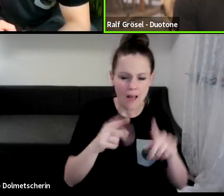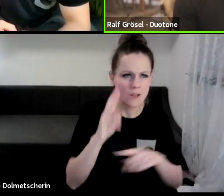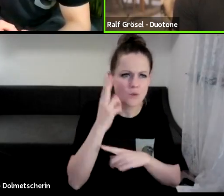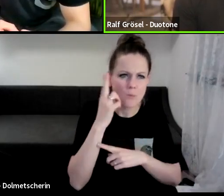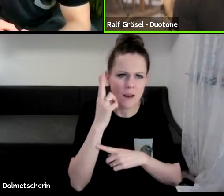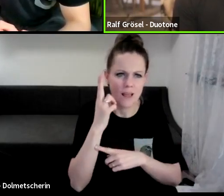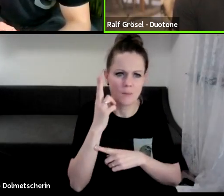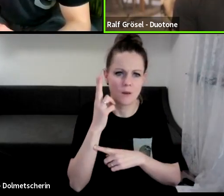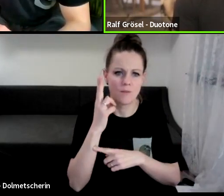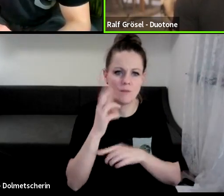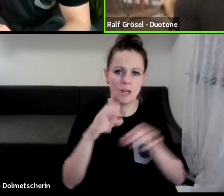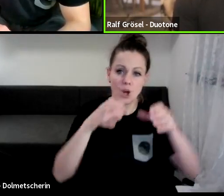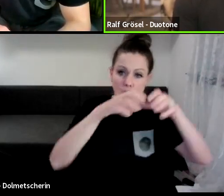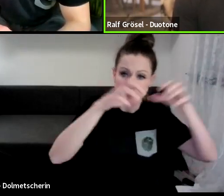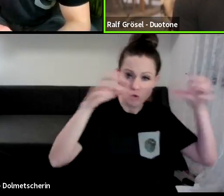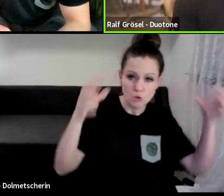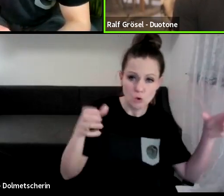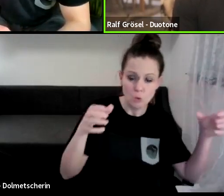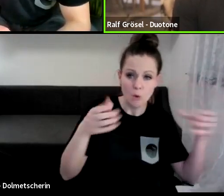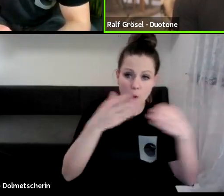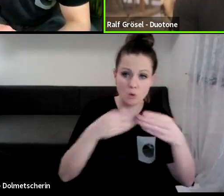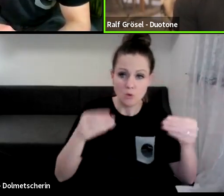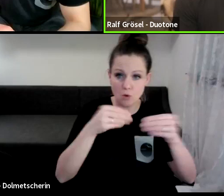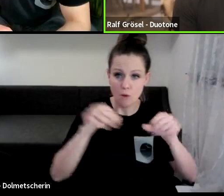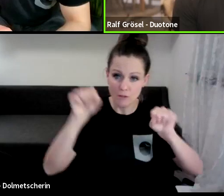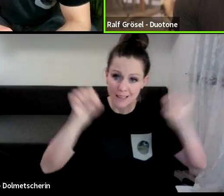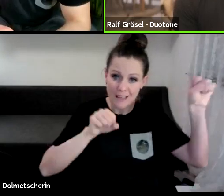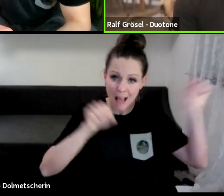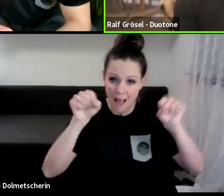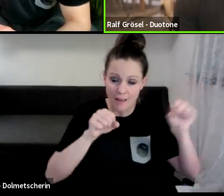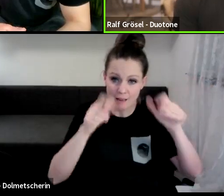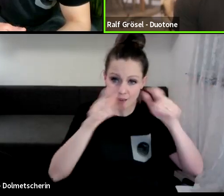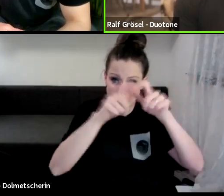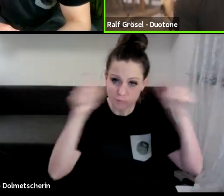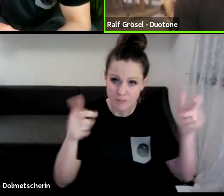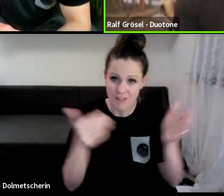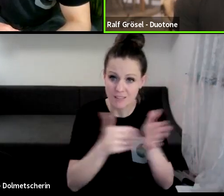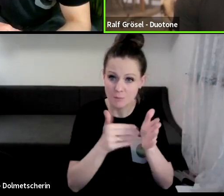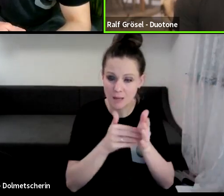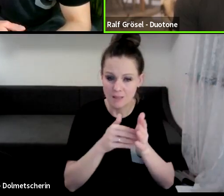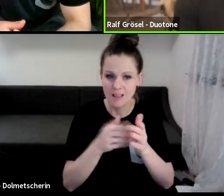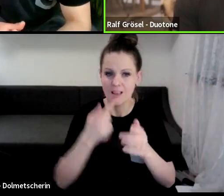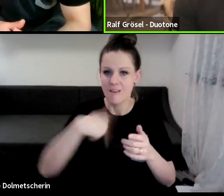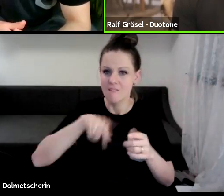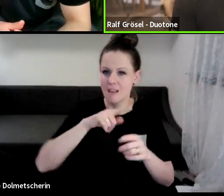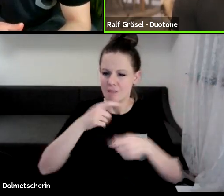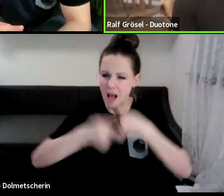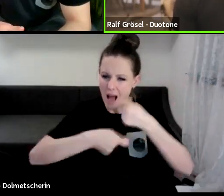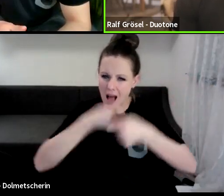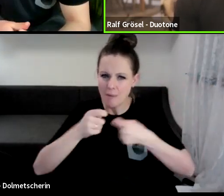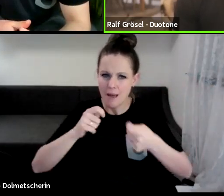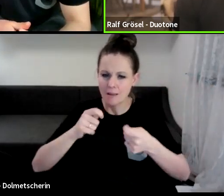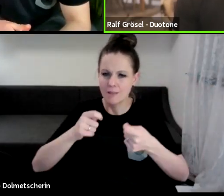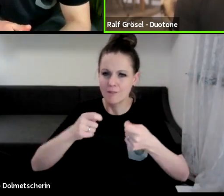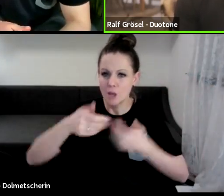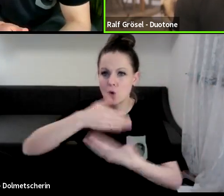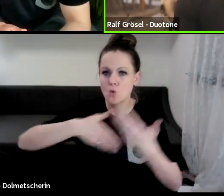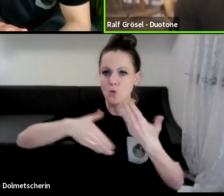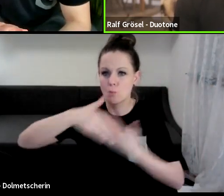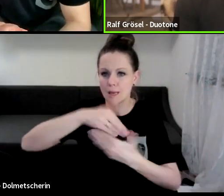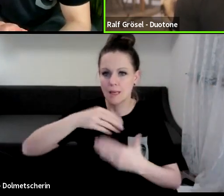dem Tube und dem Softkite es noch für Varianten geben könnte. Also wir haben sehr stark an Hybridkites gearbeitet. Das hat alles